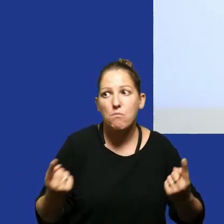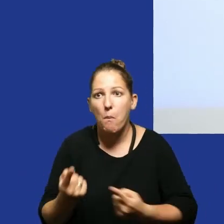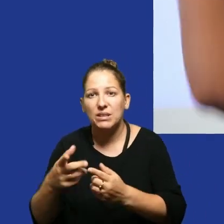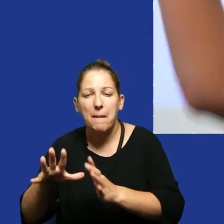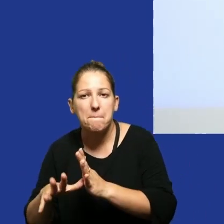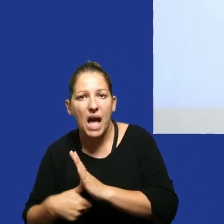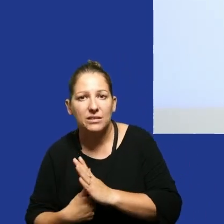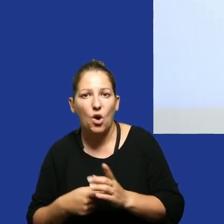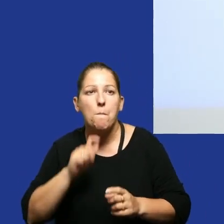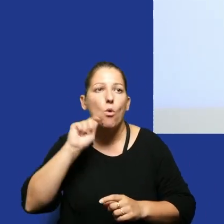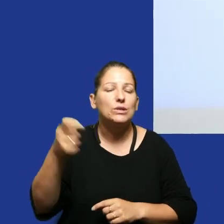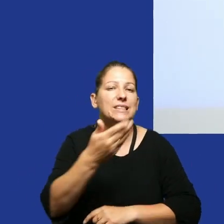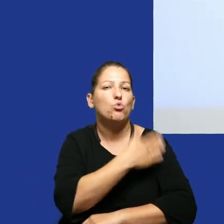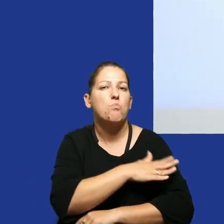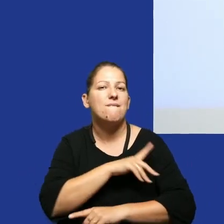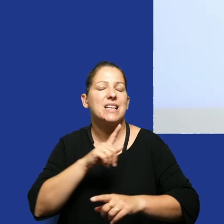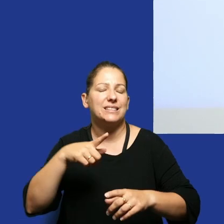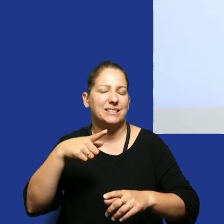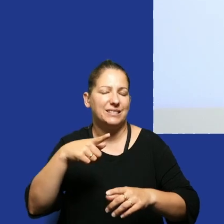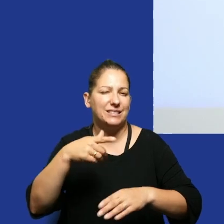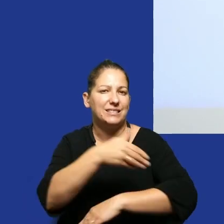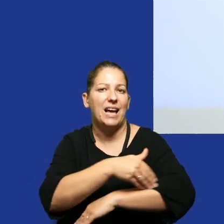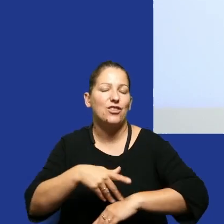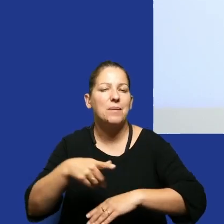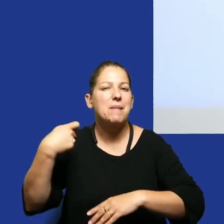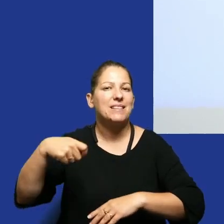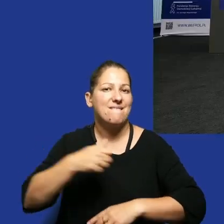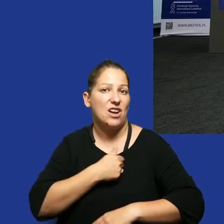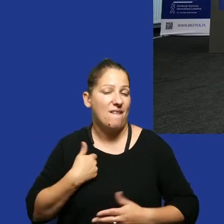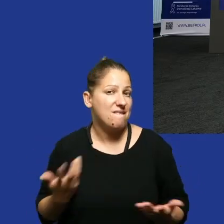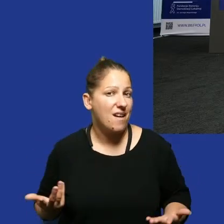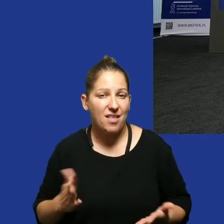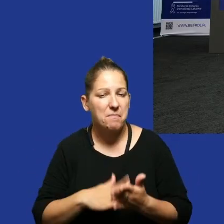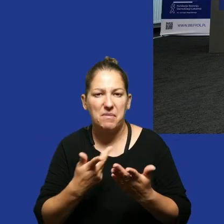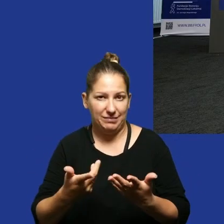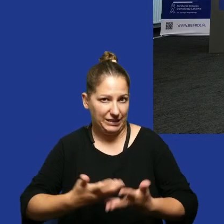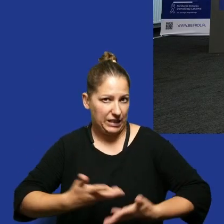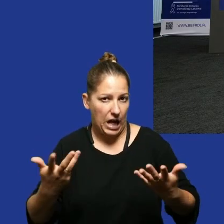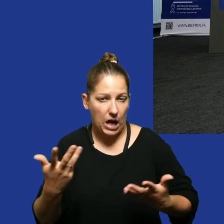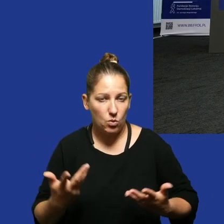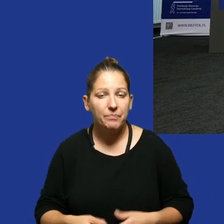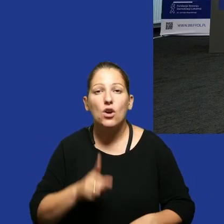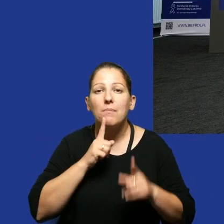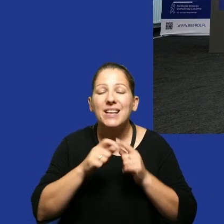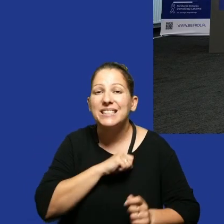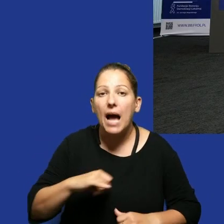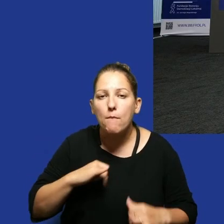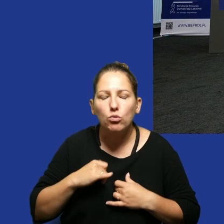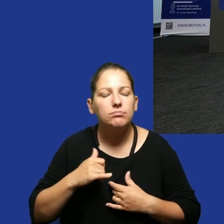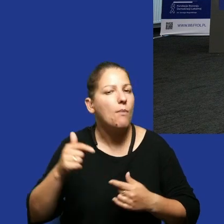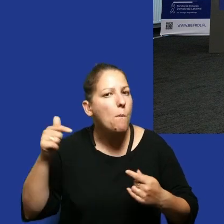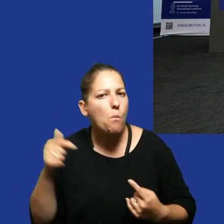miasta albo na podróże służbowe zagraniczne prezydenta Warszawy na przykład więc rozmowa o samorządzie ona musi się